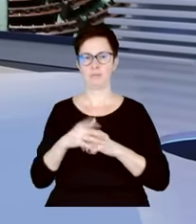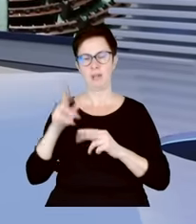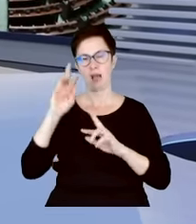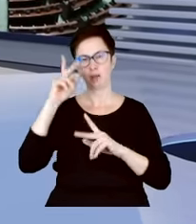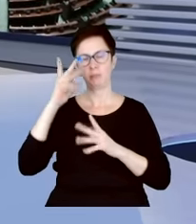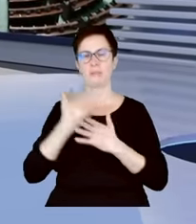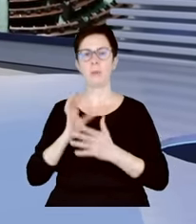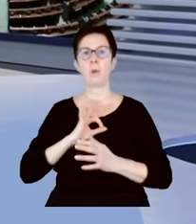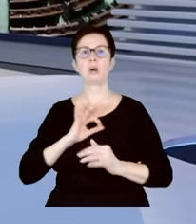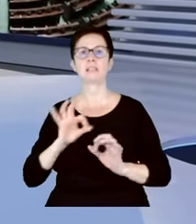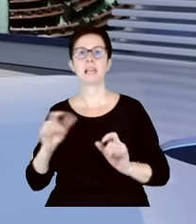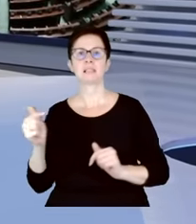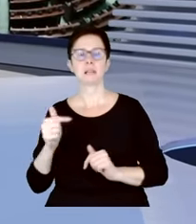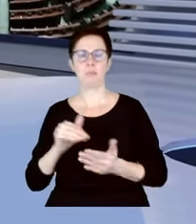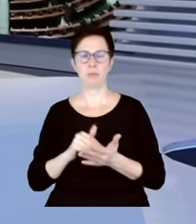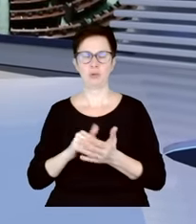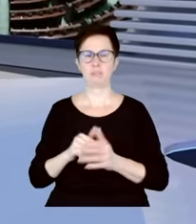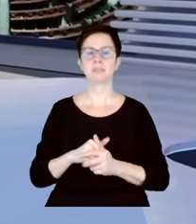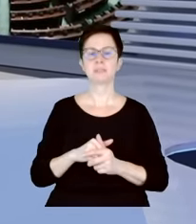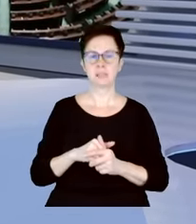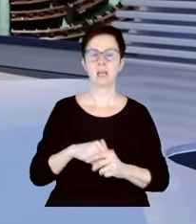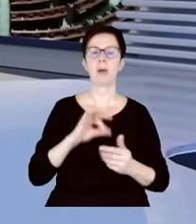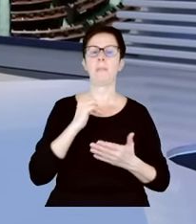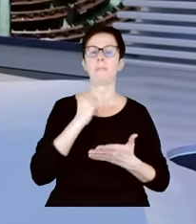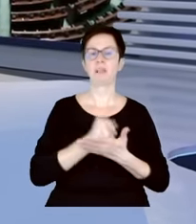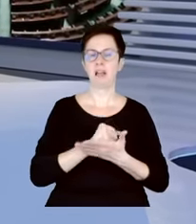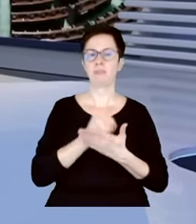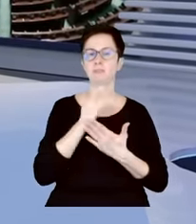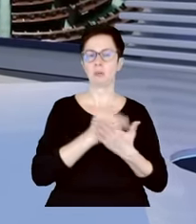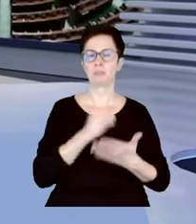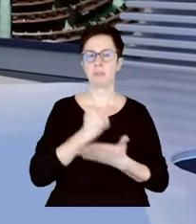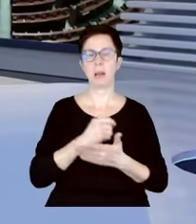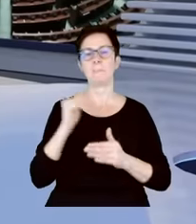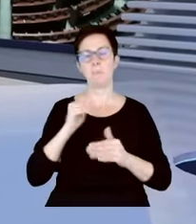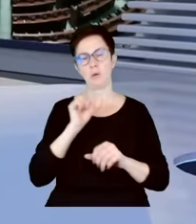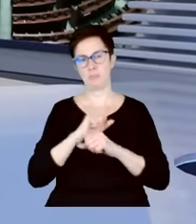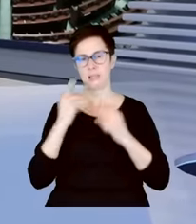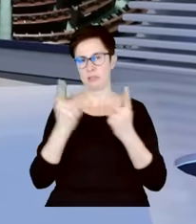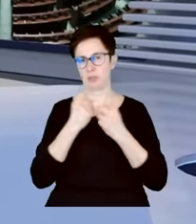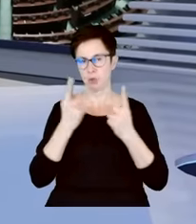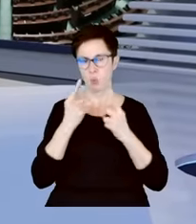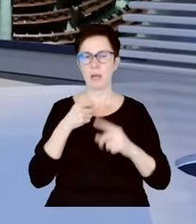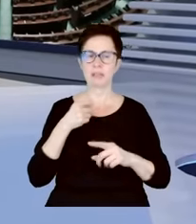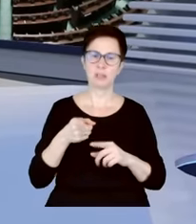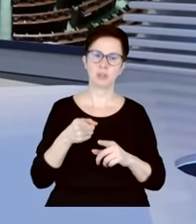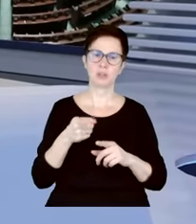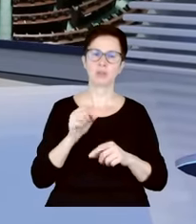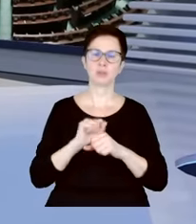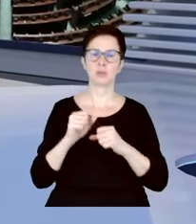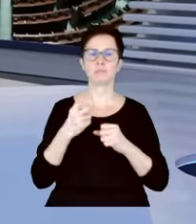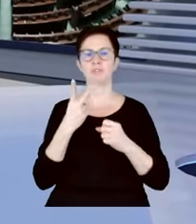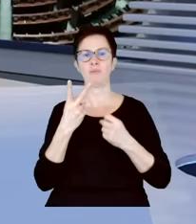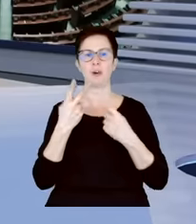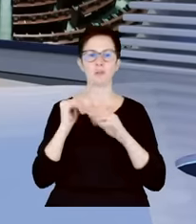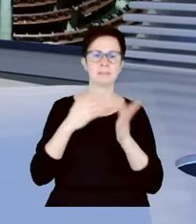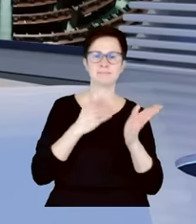polityczne. redaktorze, w przypadku prawa jest tak, że oczywiście mogą się zdarzyć sytuacje, które są sytuacjami niejednoznacznymi. I w tym przypadku